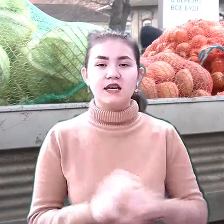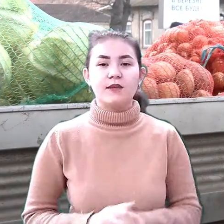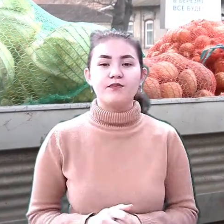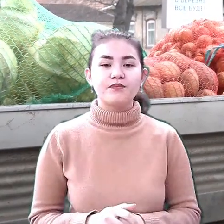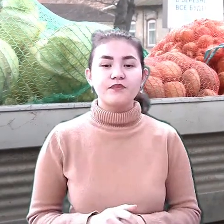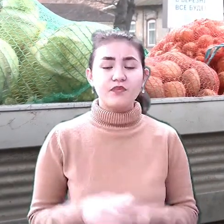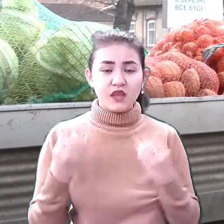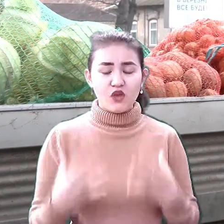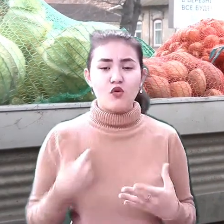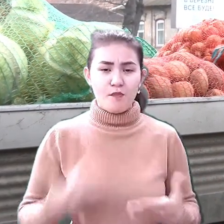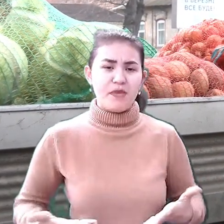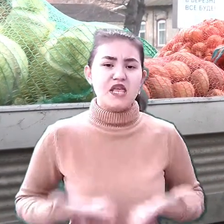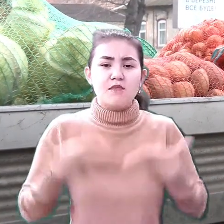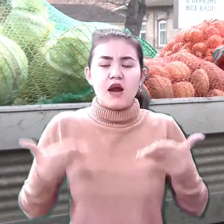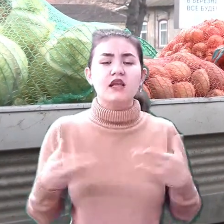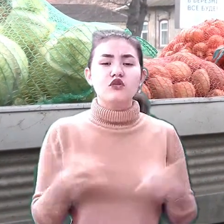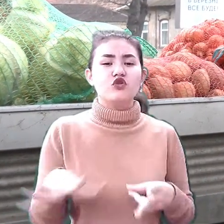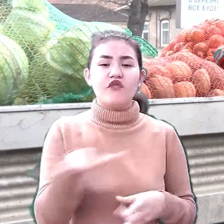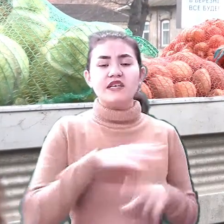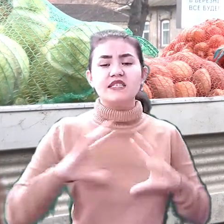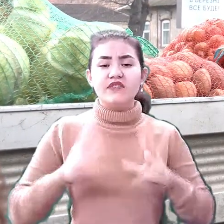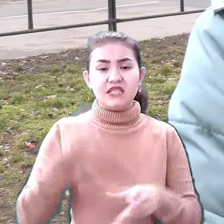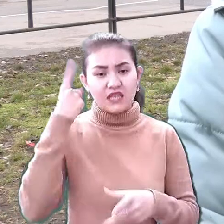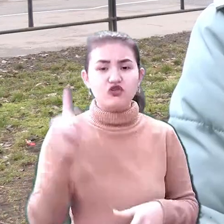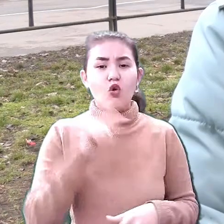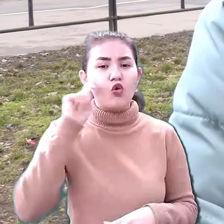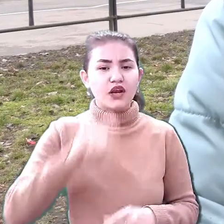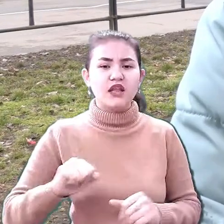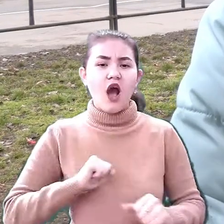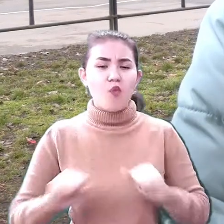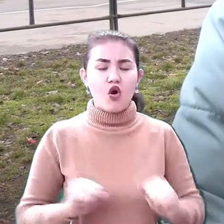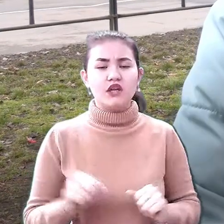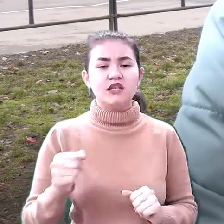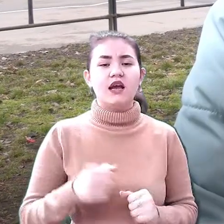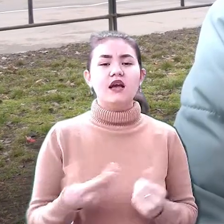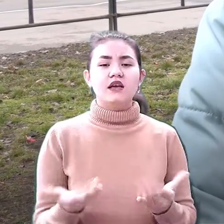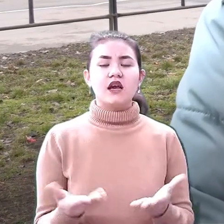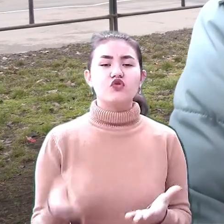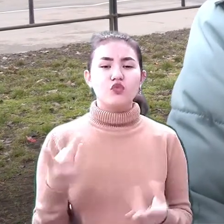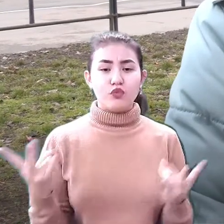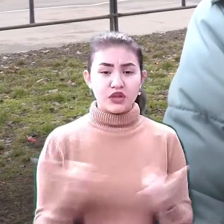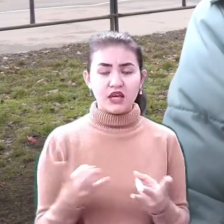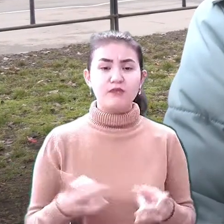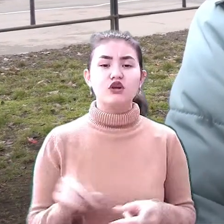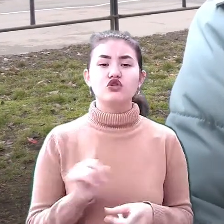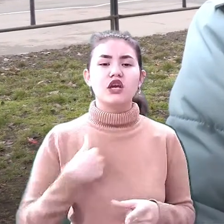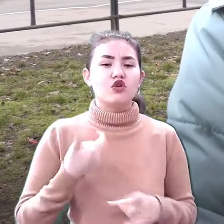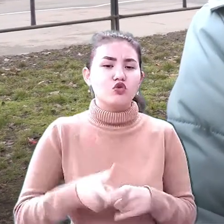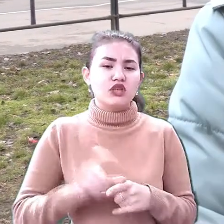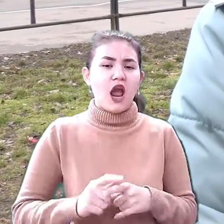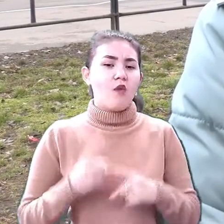Звичайно, піднімаю. Треба, щоб весь світ знав, що Україна бореться. Я думаю, що це потрібно. Я до цього позитивно